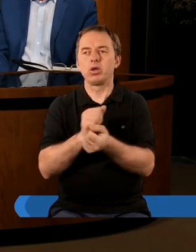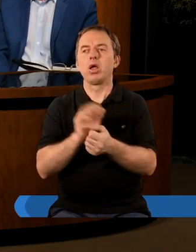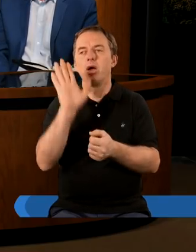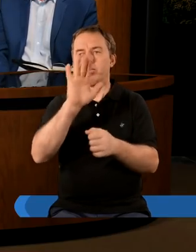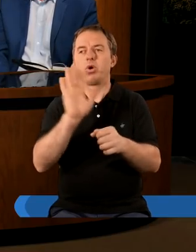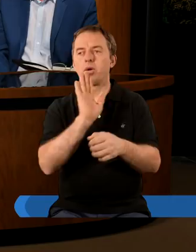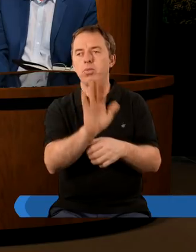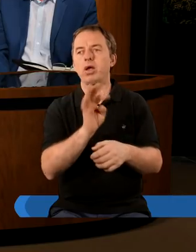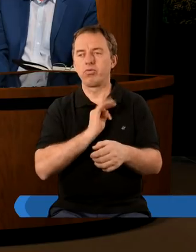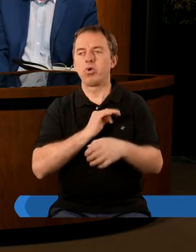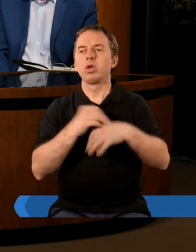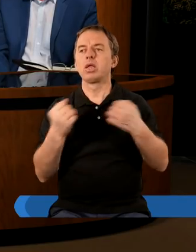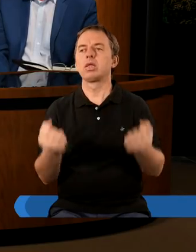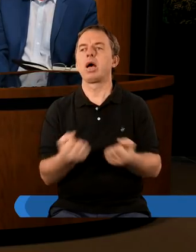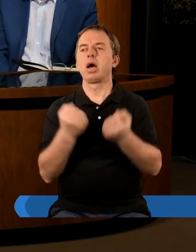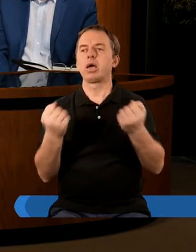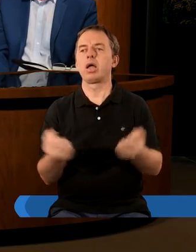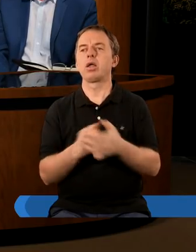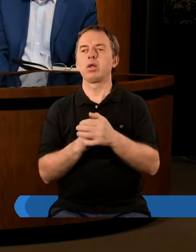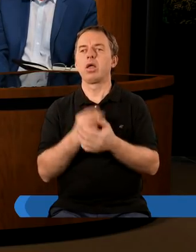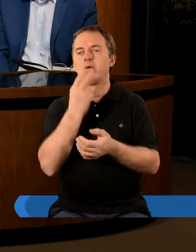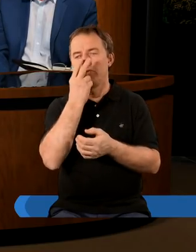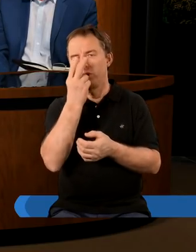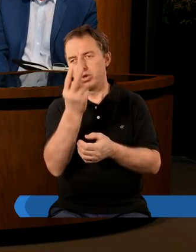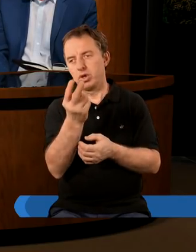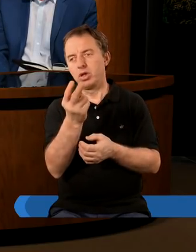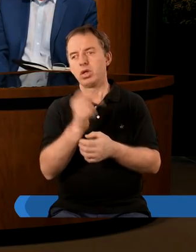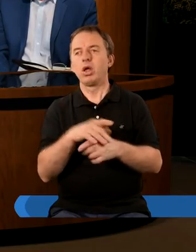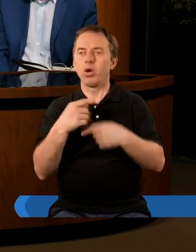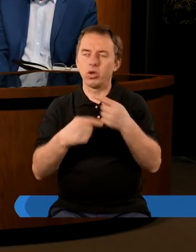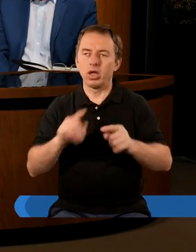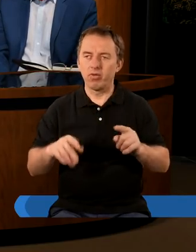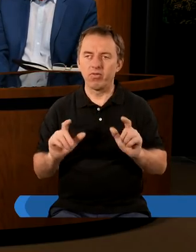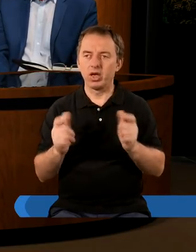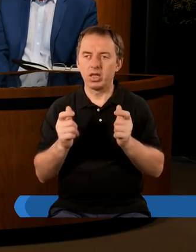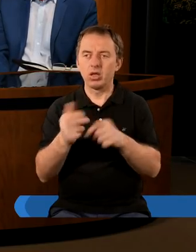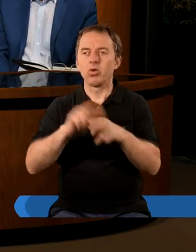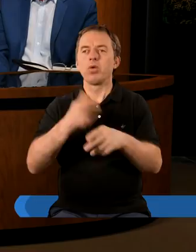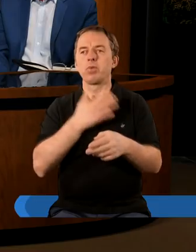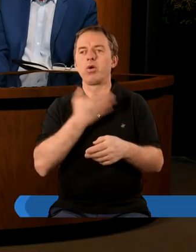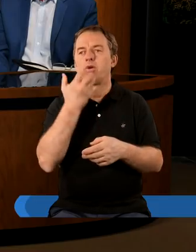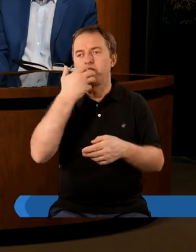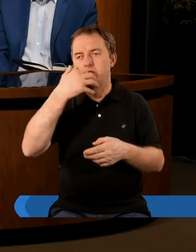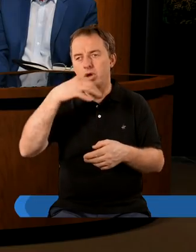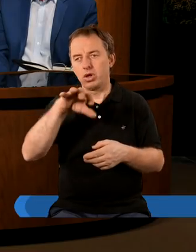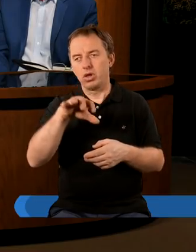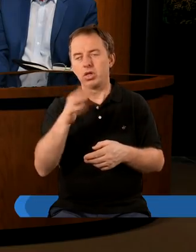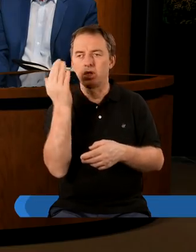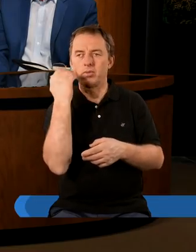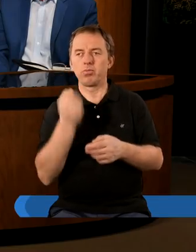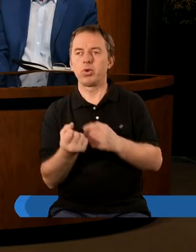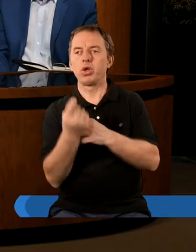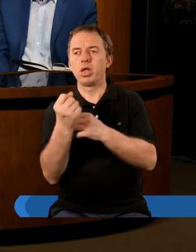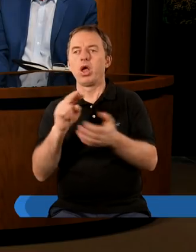Bóg ma swoje staranie. Widzimy tutaj jakby kontynuację wydarzeń, które miały miejsce wcześniej, bo tam